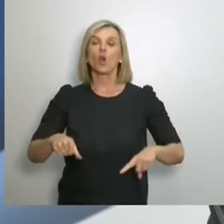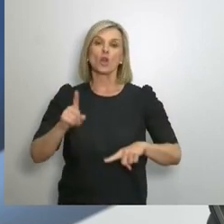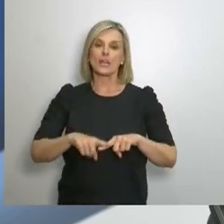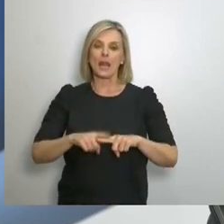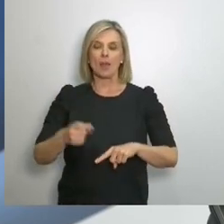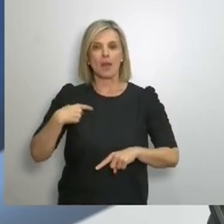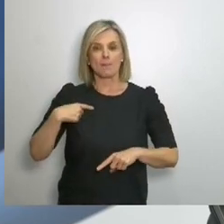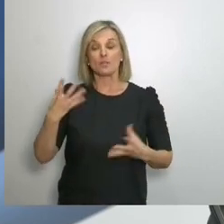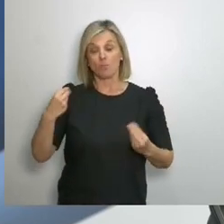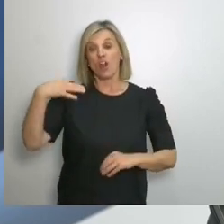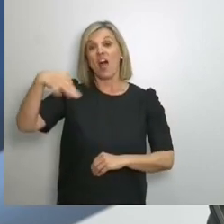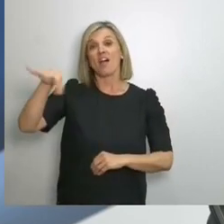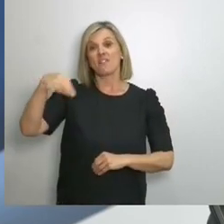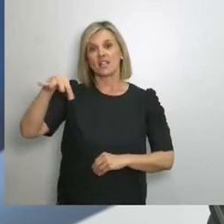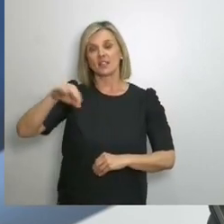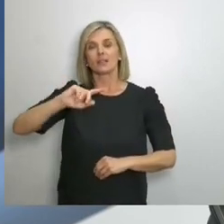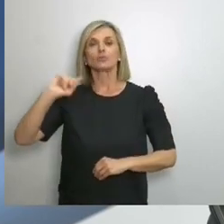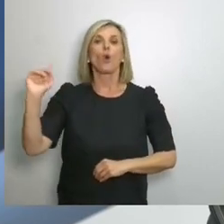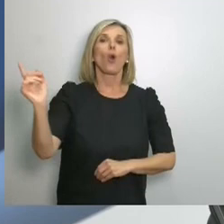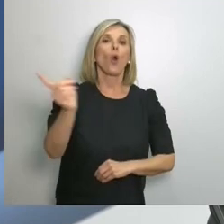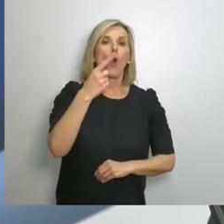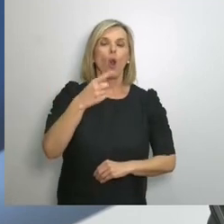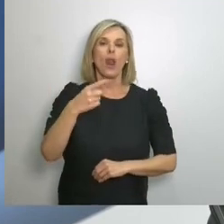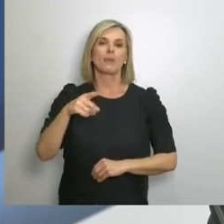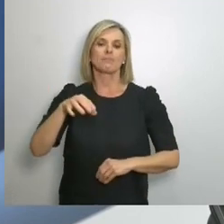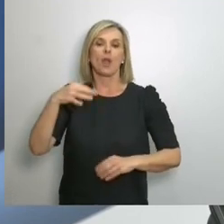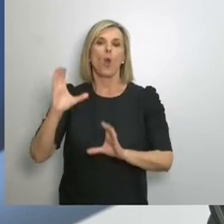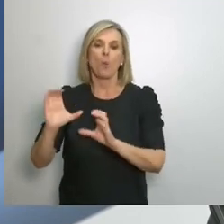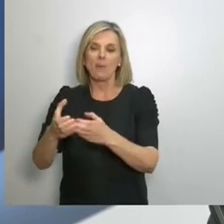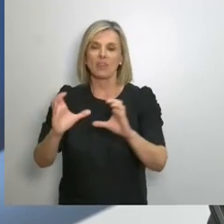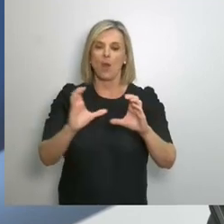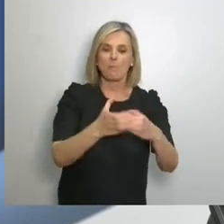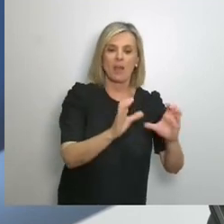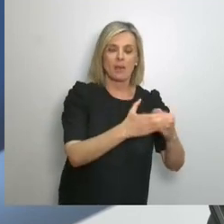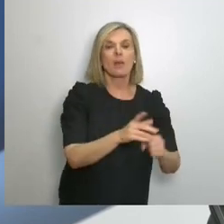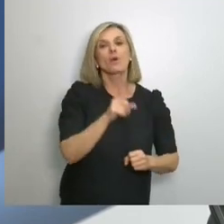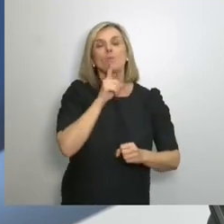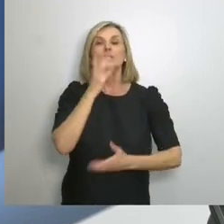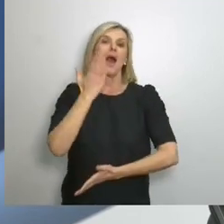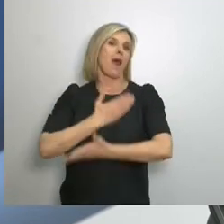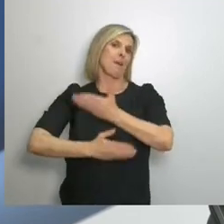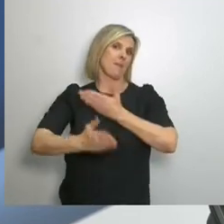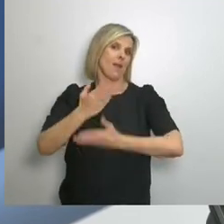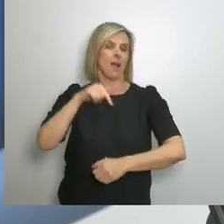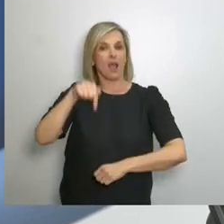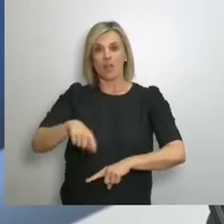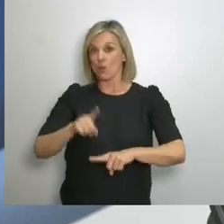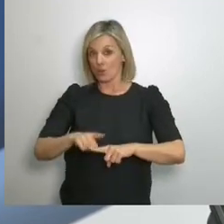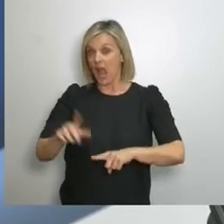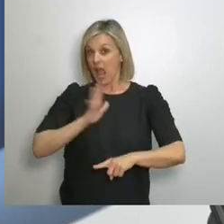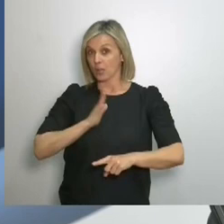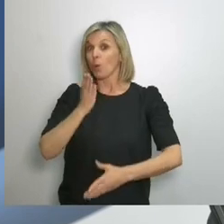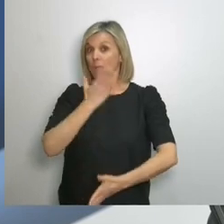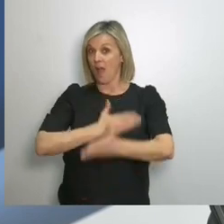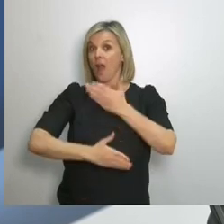ευισθητοποιημένοι με προβλήματα όλων των αδύναμων ομάδων Έτσι δεν γίνεται να αγνοήσουμε τα αμαία Στη χώρα μας τα άτομα με